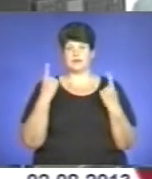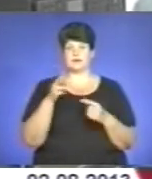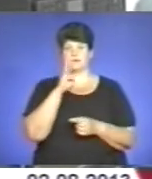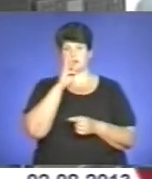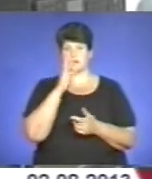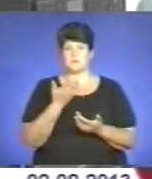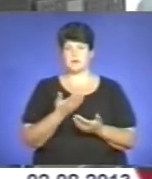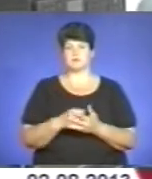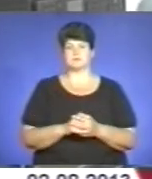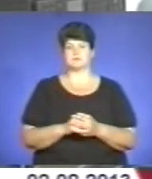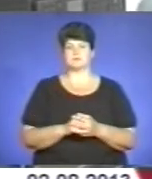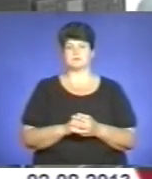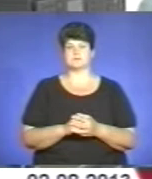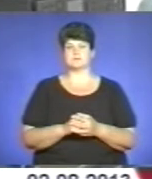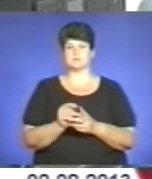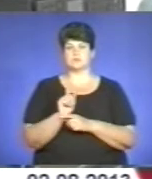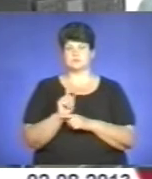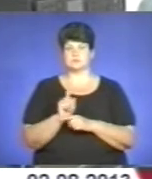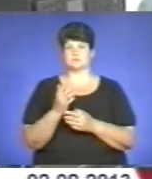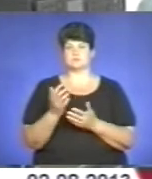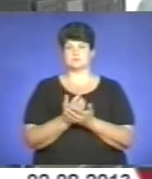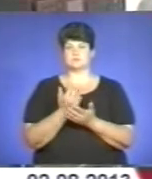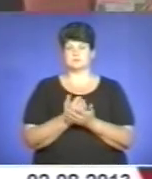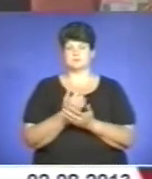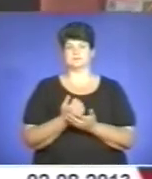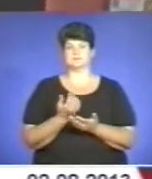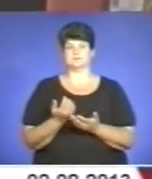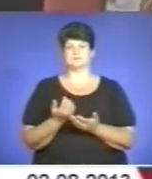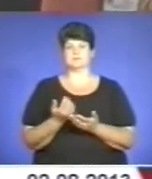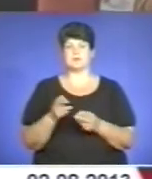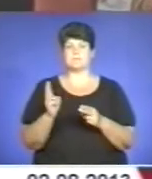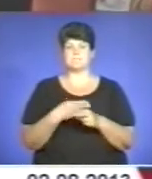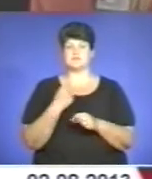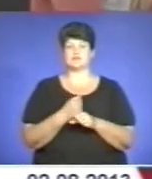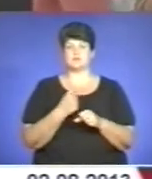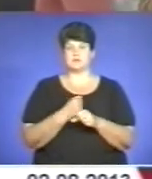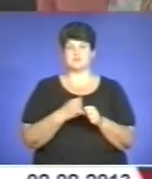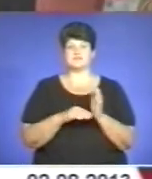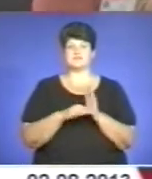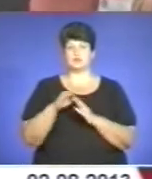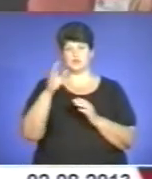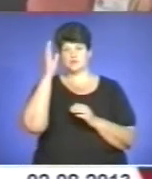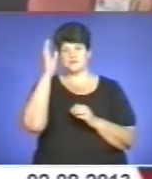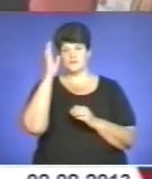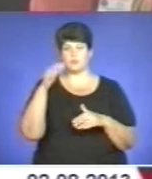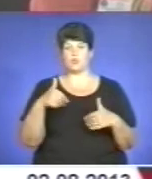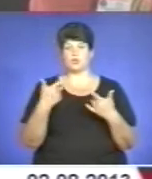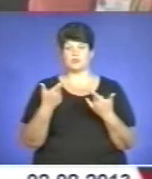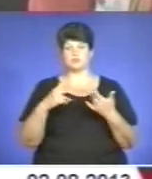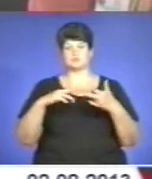плата, стабільний заробіток, дохід. Безробітним з вищою освітою у центрах зайнятості пропонують